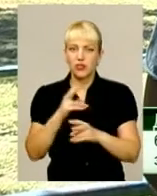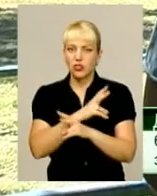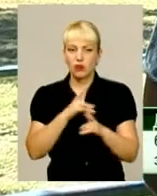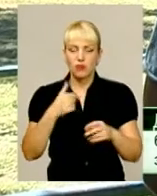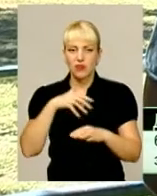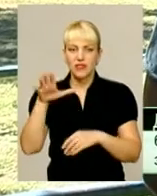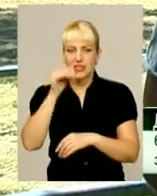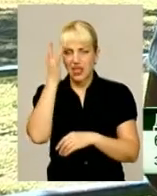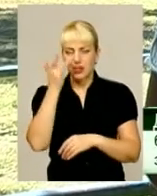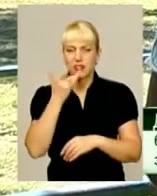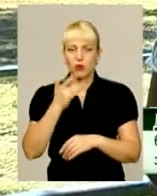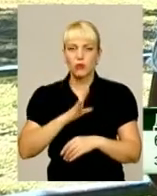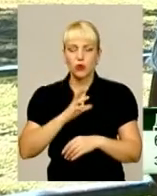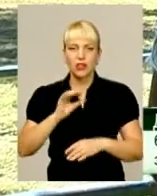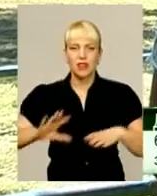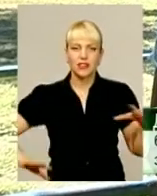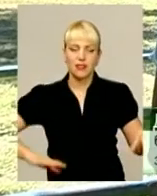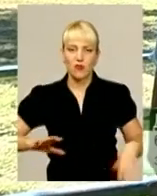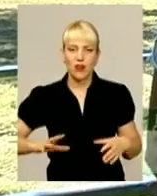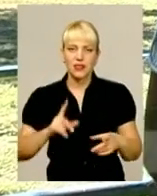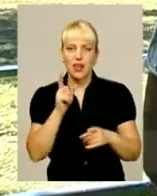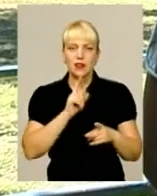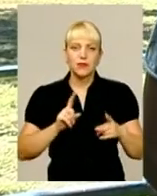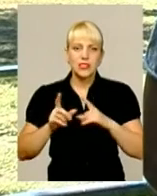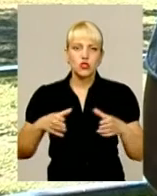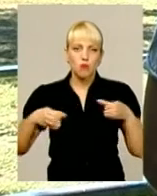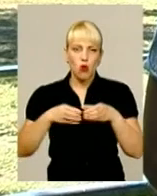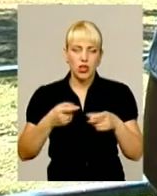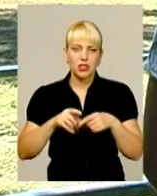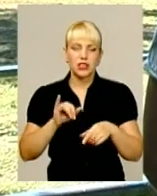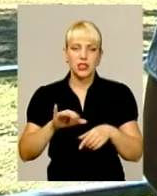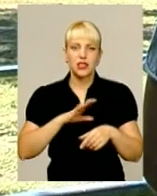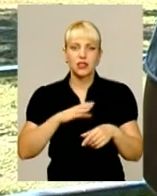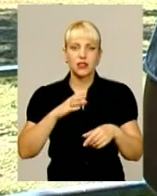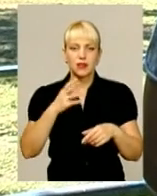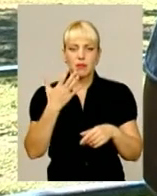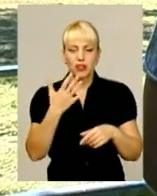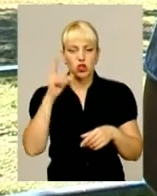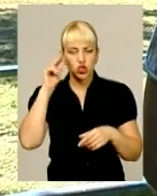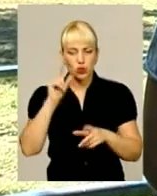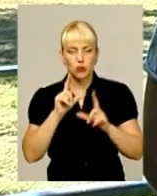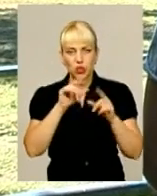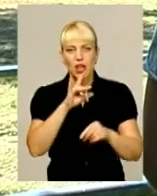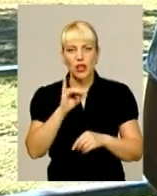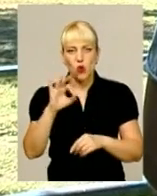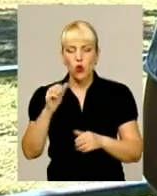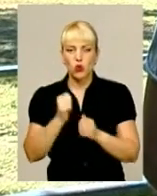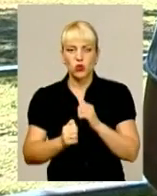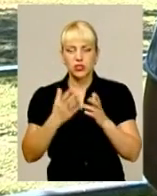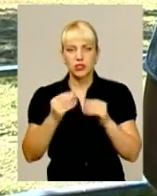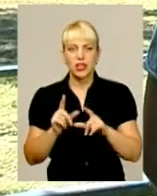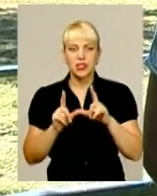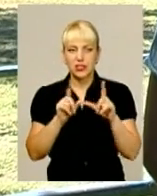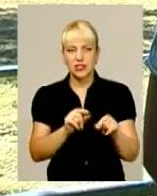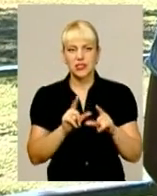провели на тренувальній циклі, на зборах. П'ятого числа ми приїхали в Ріво і після того кожен день їздили на